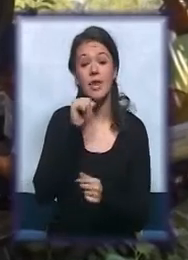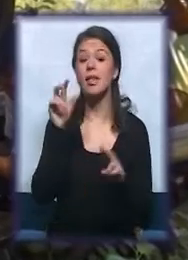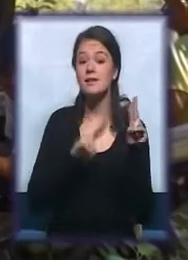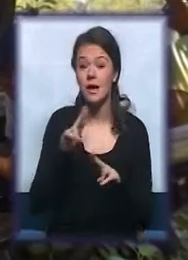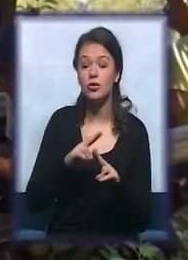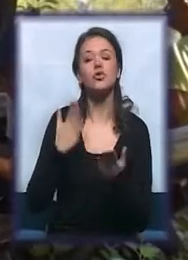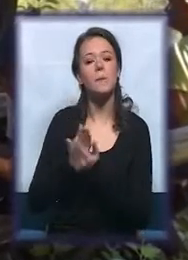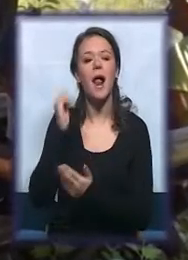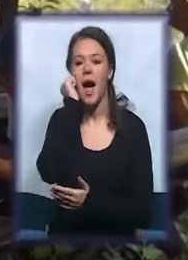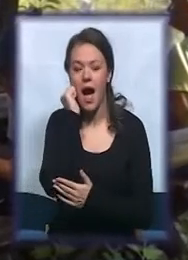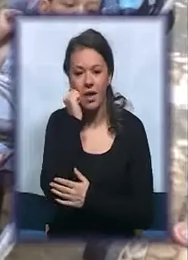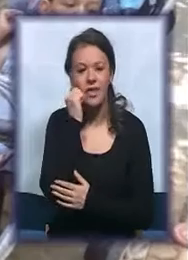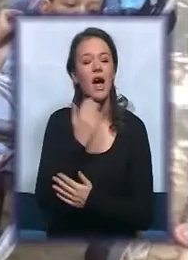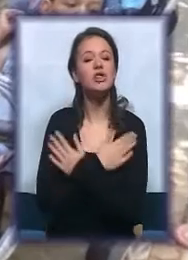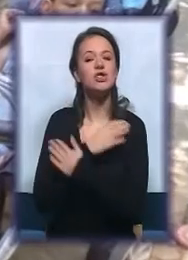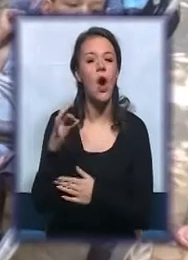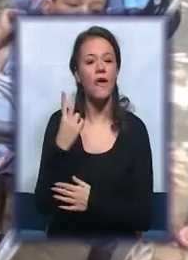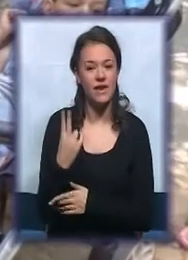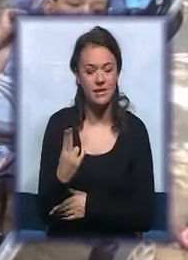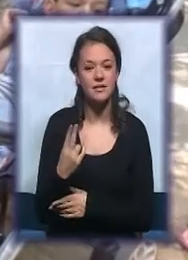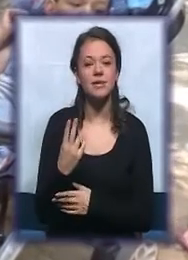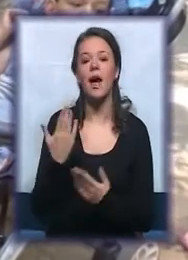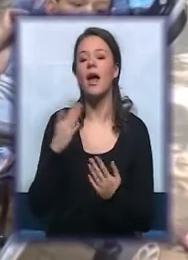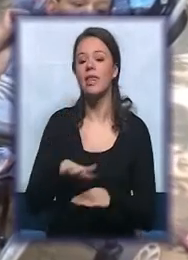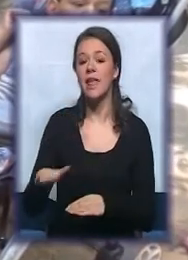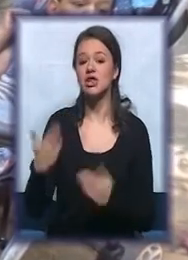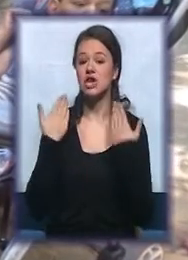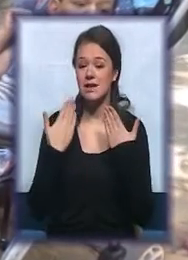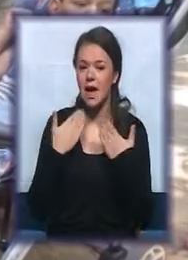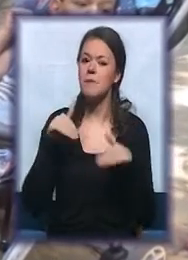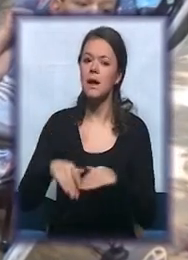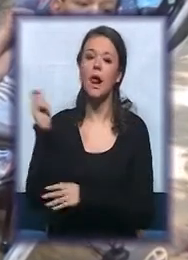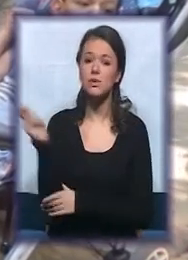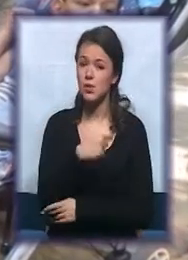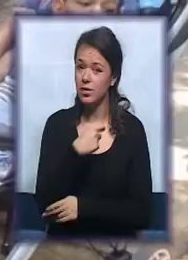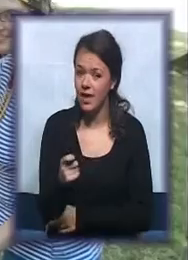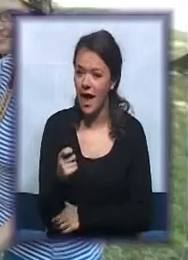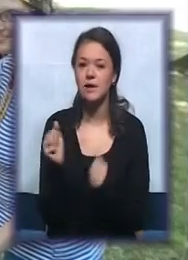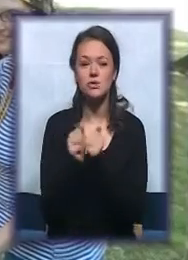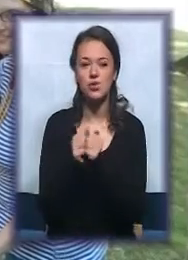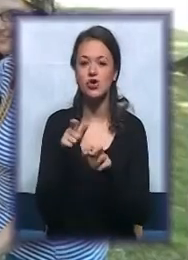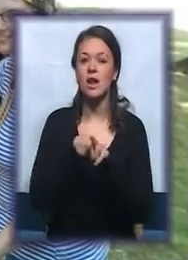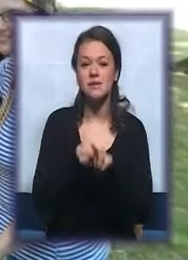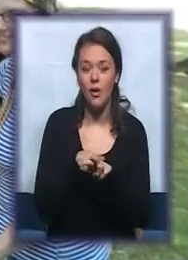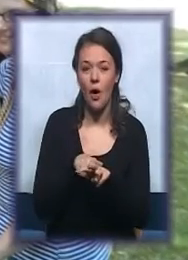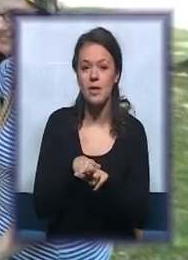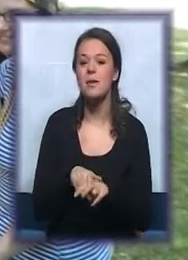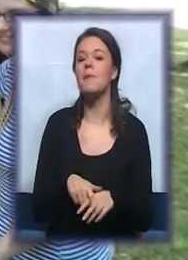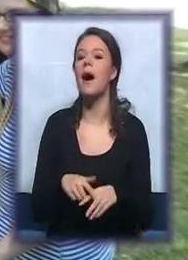obišli Adu, Zološki vrt, deči i Sajam. Igrali su tenis, družili su se sa konjima, jahali, plivali.